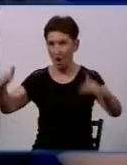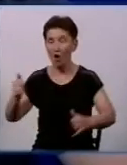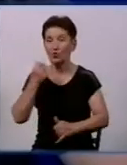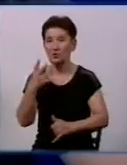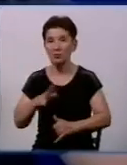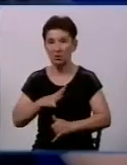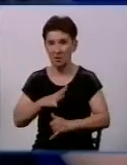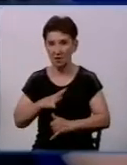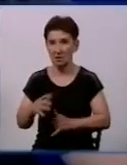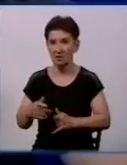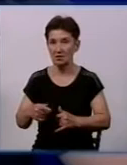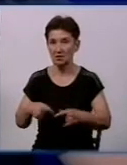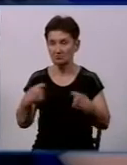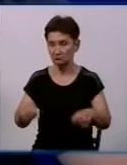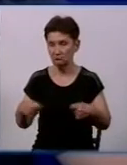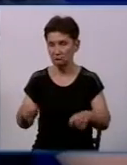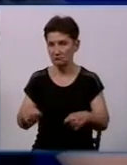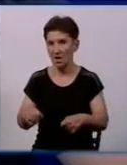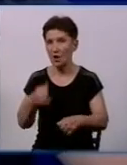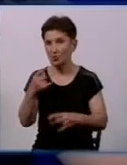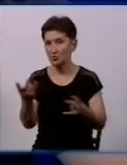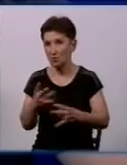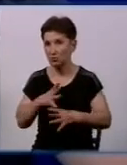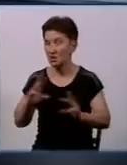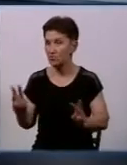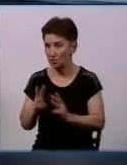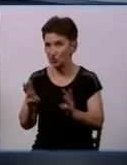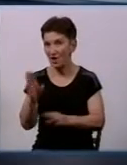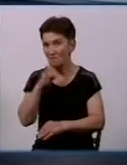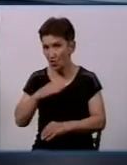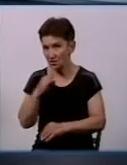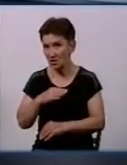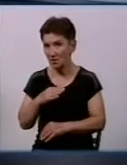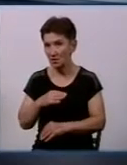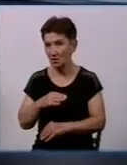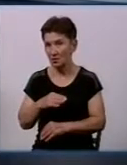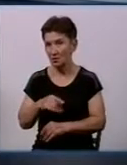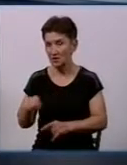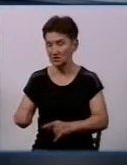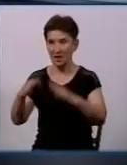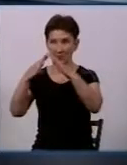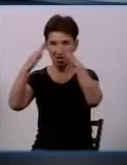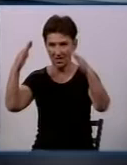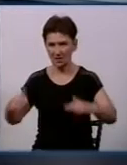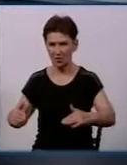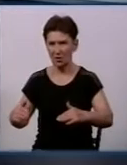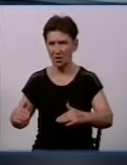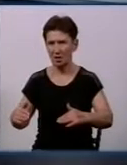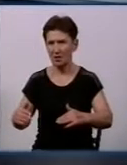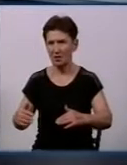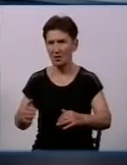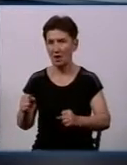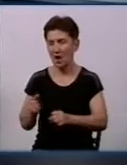і була потреба прокласти лінію і забезпечити безперебійну подачу води, то цей ларюк не зовсім накрив гідрант і люк, а